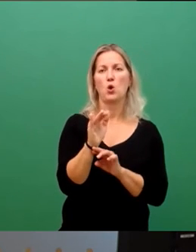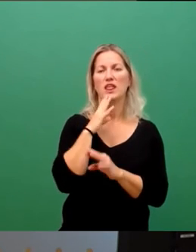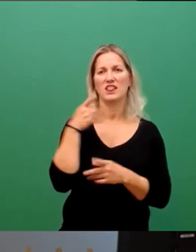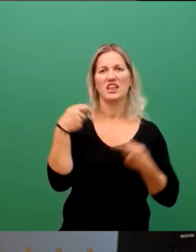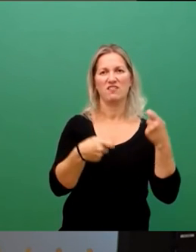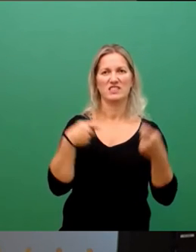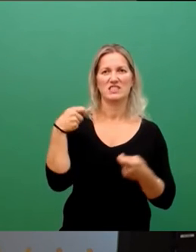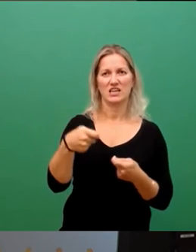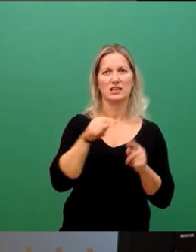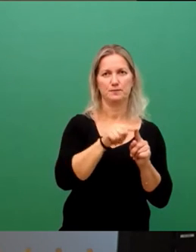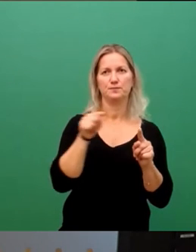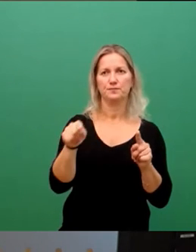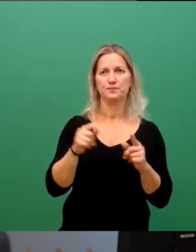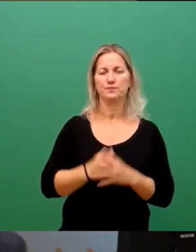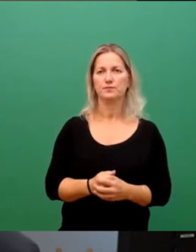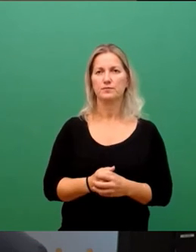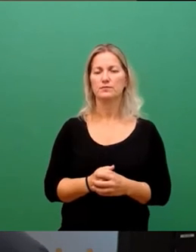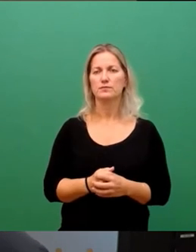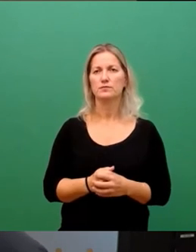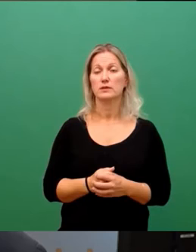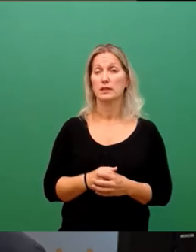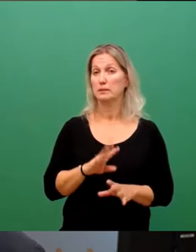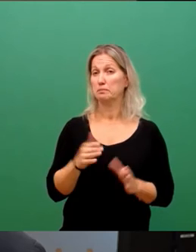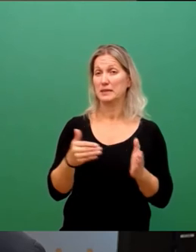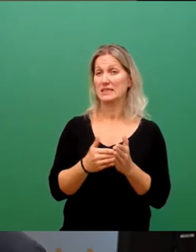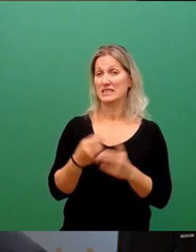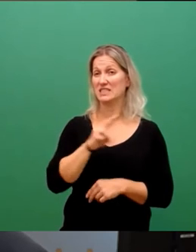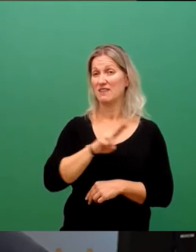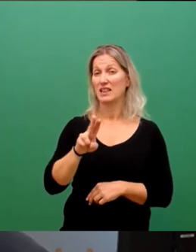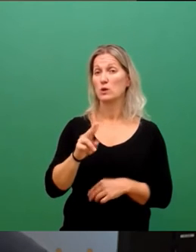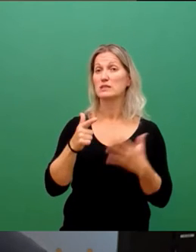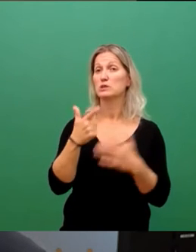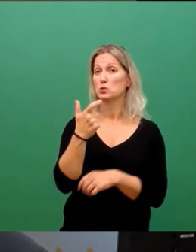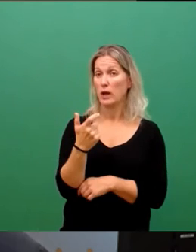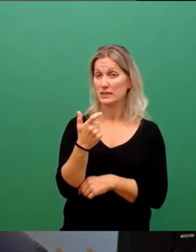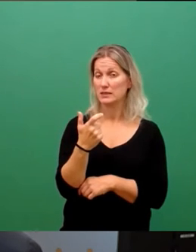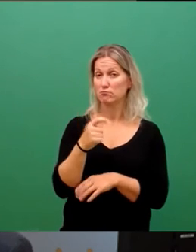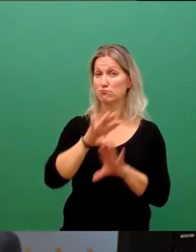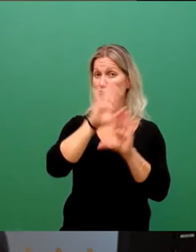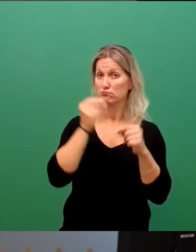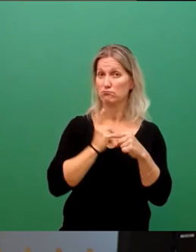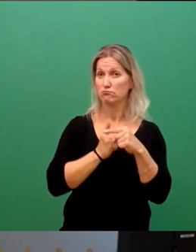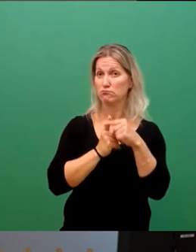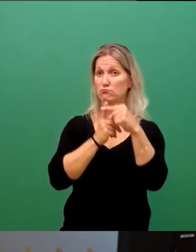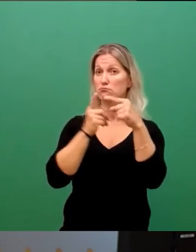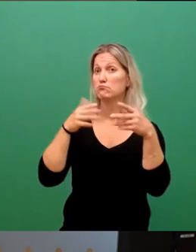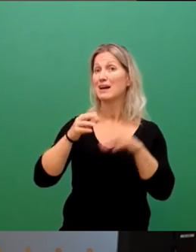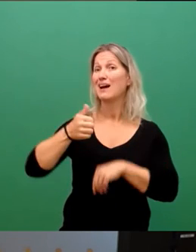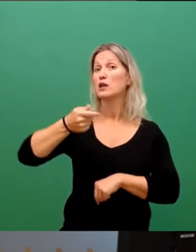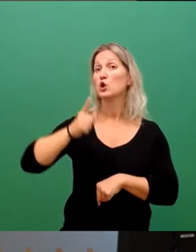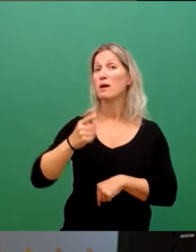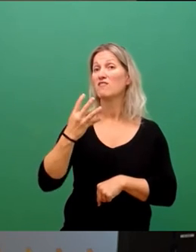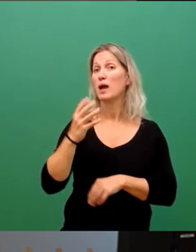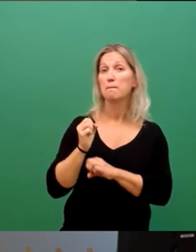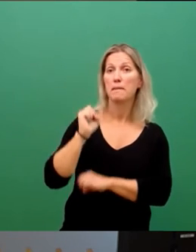Im Zeitraum bis 2027 sind das dann kumuliert fast 1,4 Milliarden Euro.